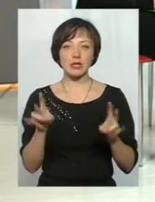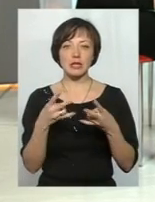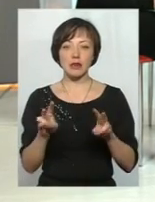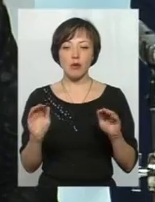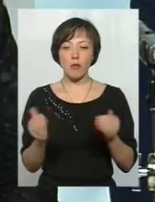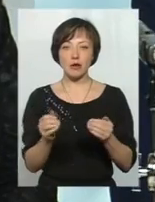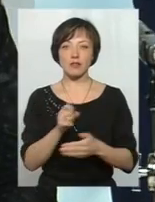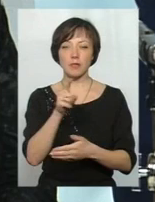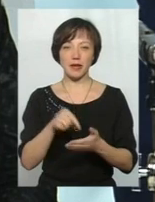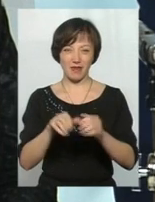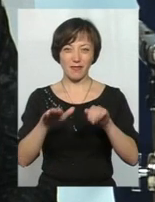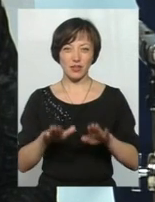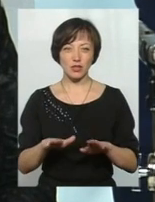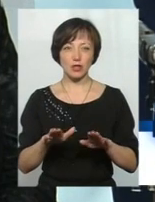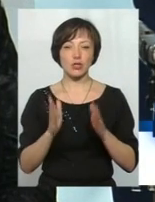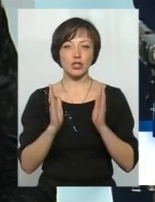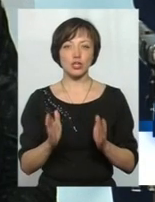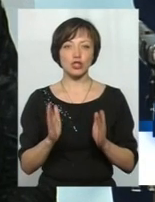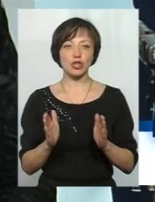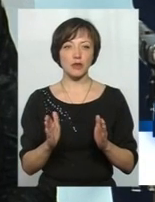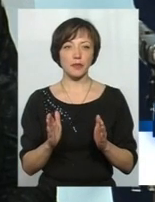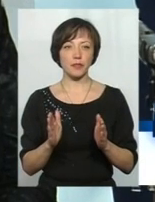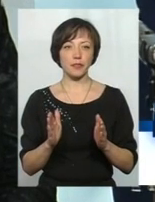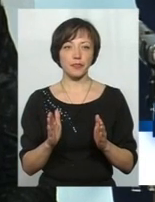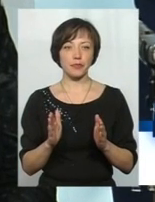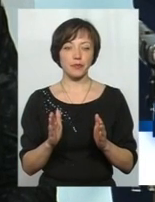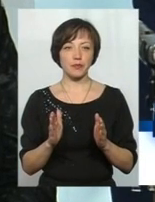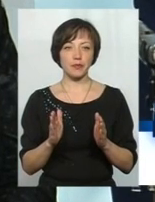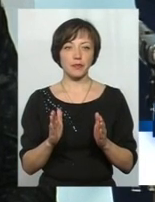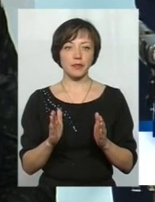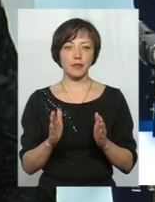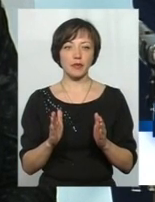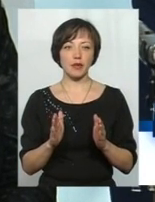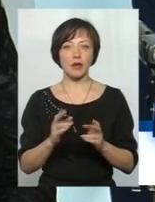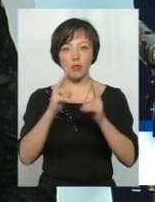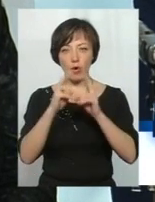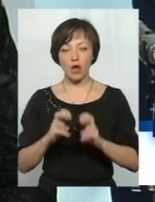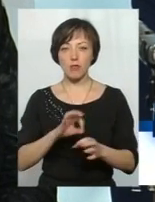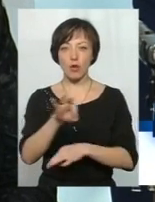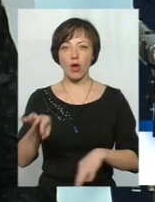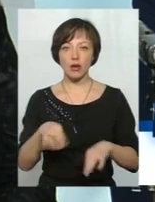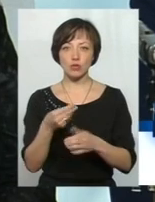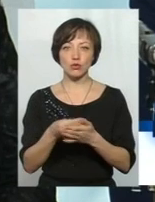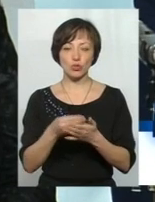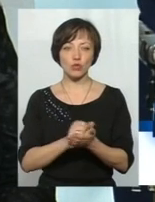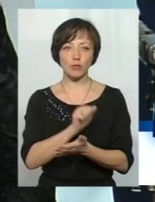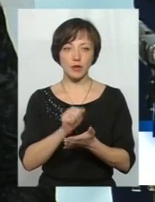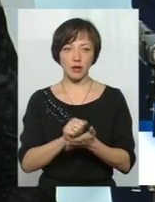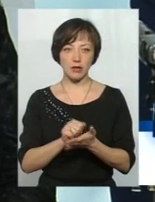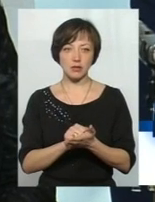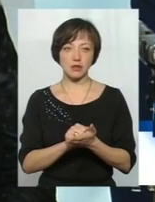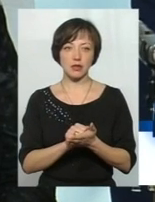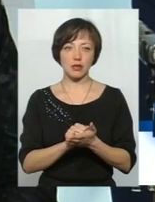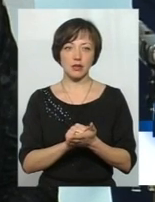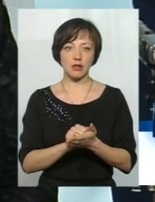вирішенні такого питання лише суто переглядом проєктно-кошторичної документації, як це звучало на постійних комісіях і